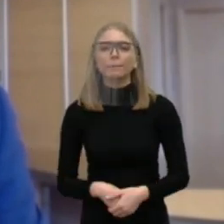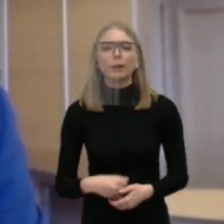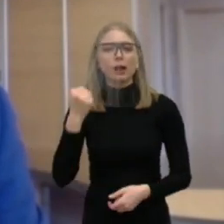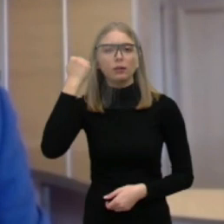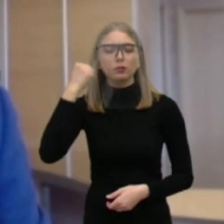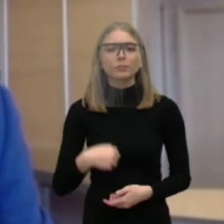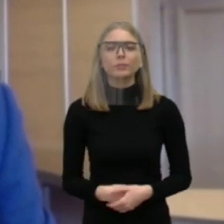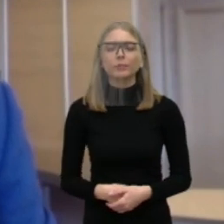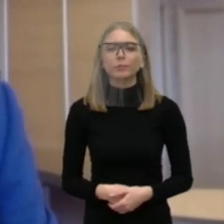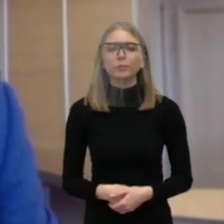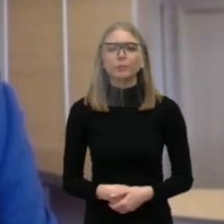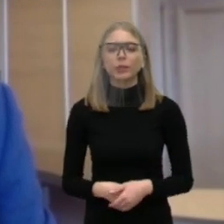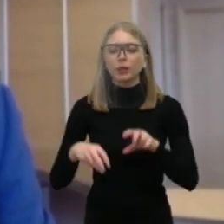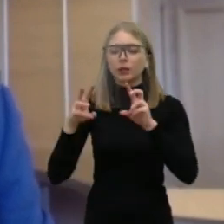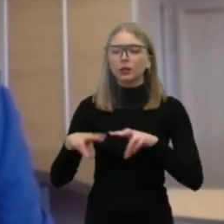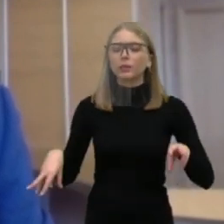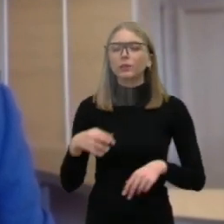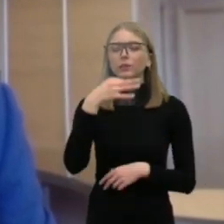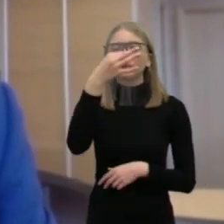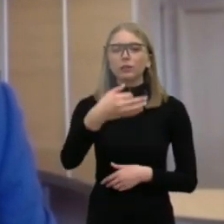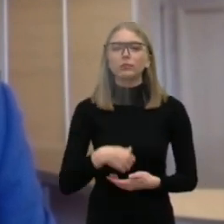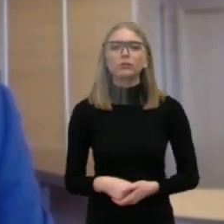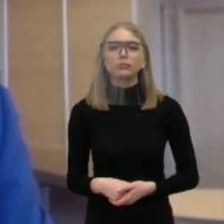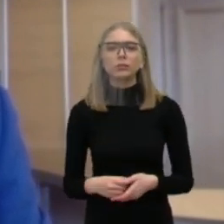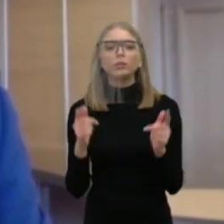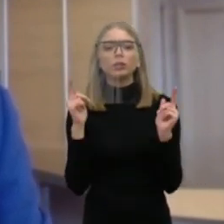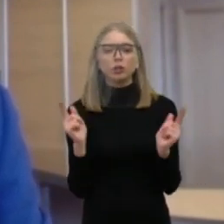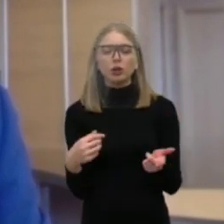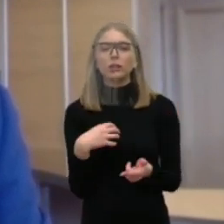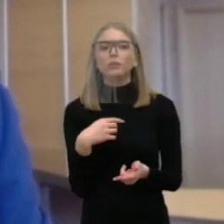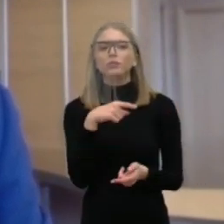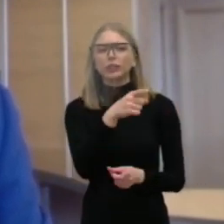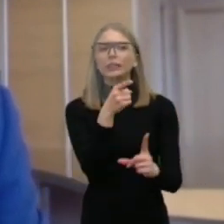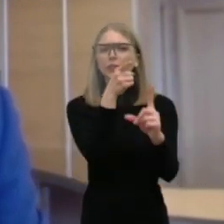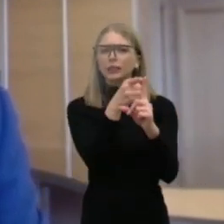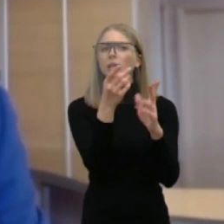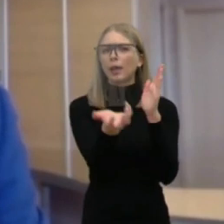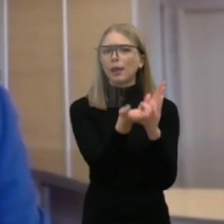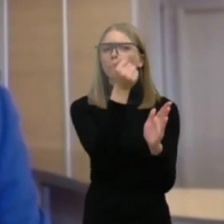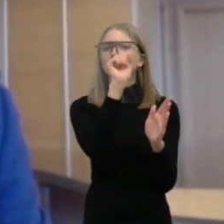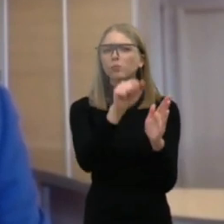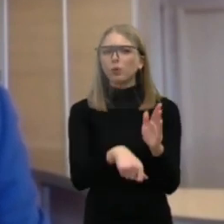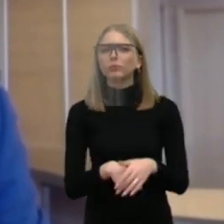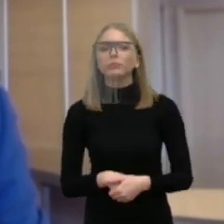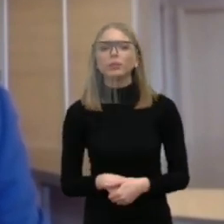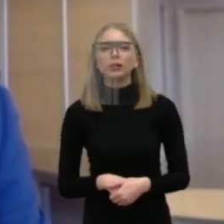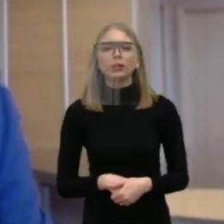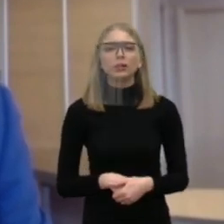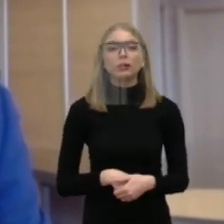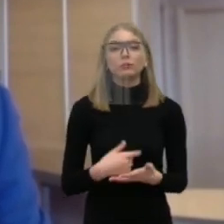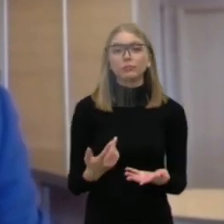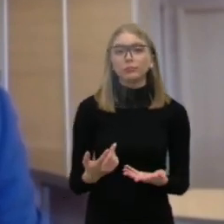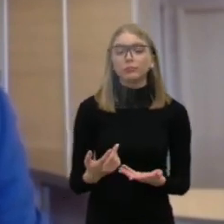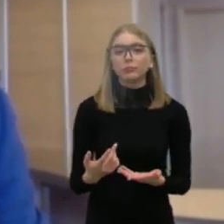Ačiū. Man atrodo, tai įgyvendinamas tikslas. Lietuva yra iš tarp keletos Europos Sąjungos